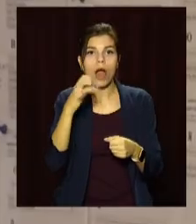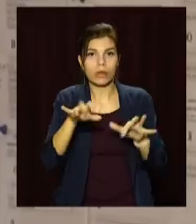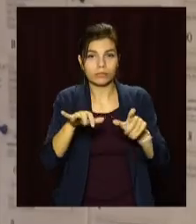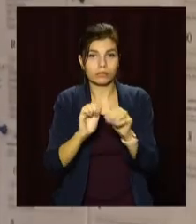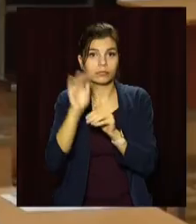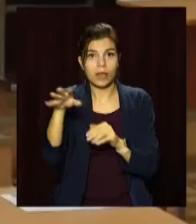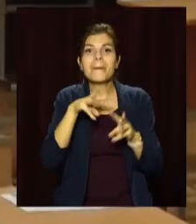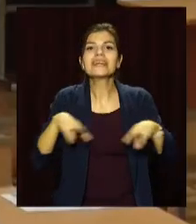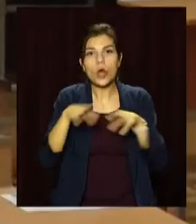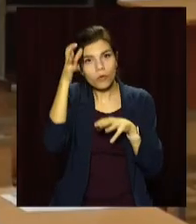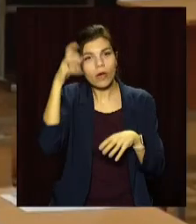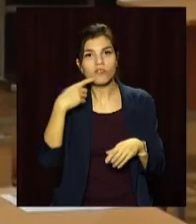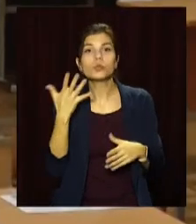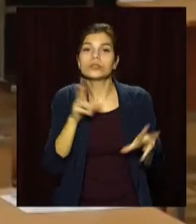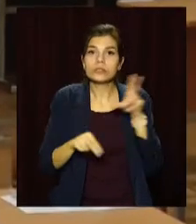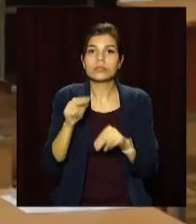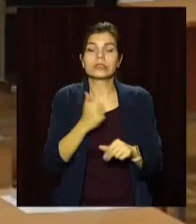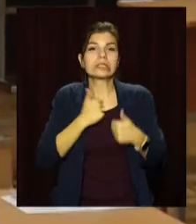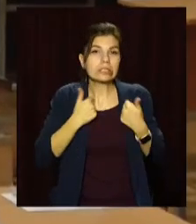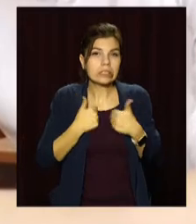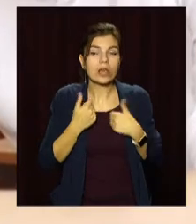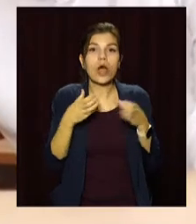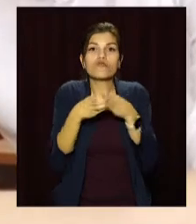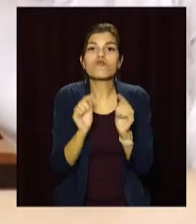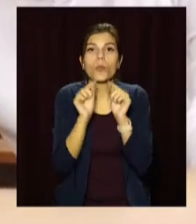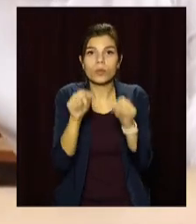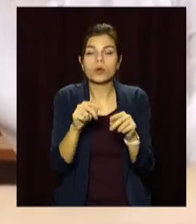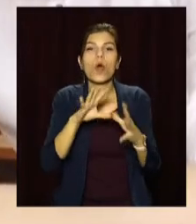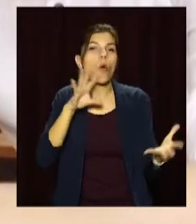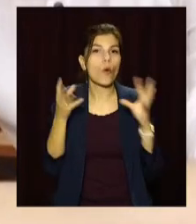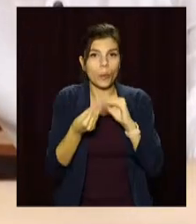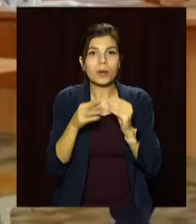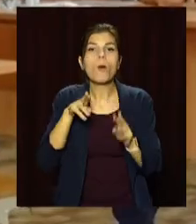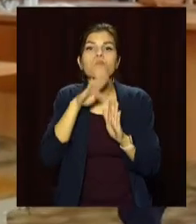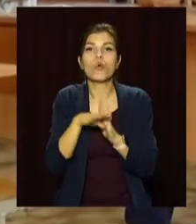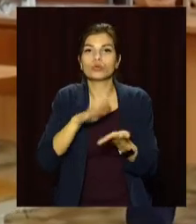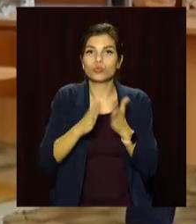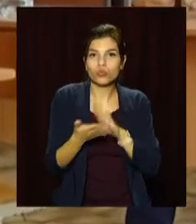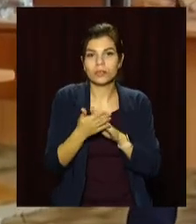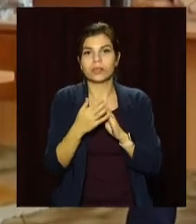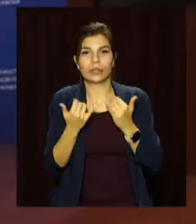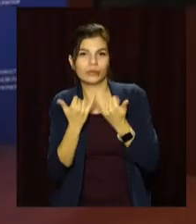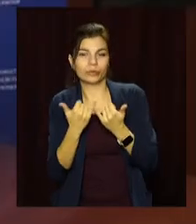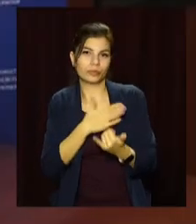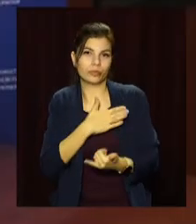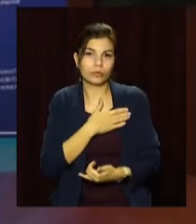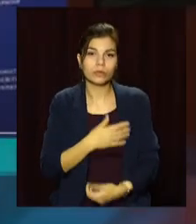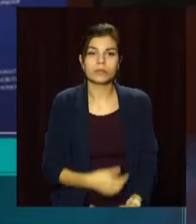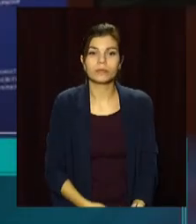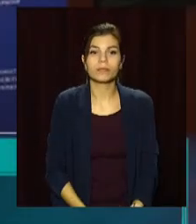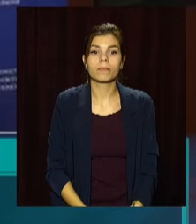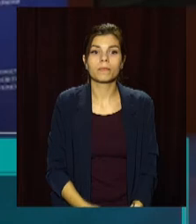Міністерство освіти кажуть, намагатимуться підлаштовувати вступну кампанію під загальною підситуацію в Україні. Ковід